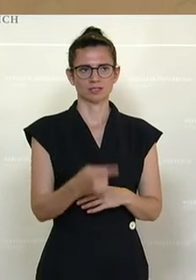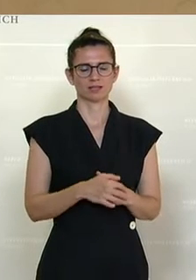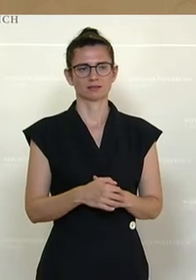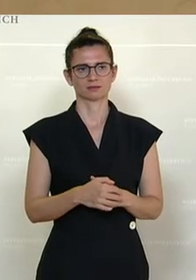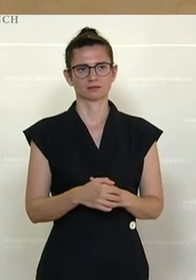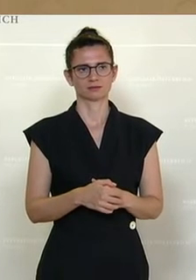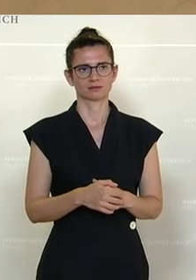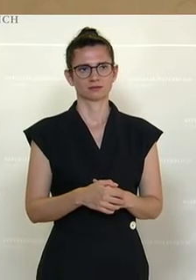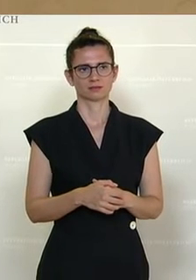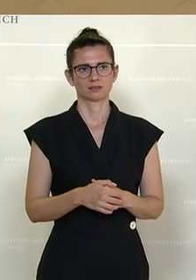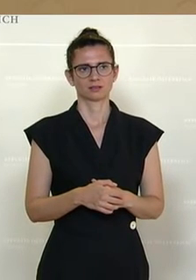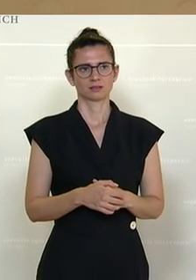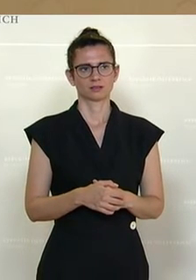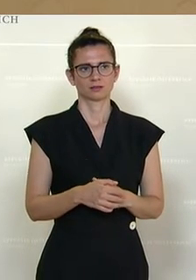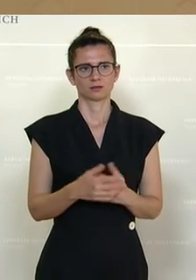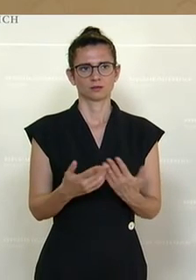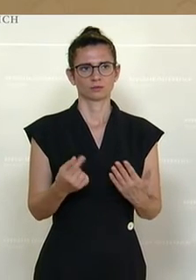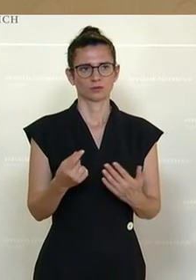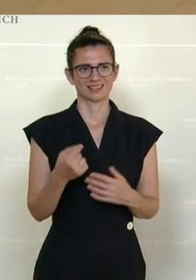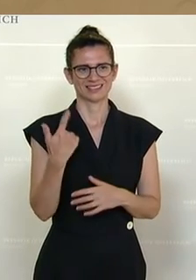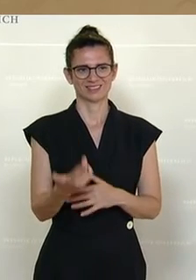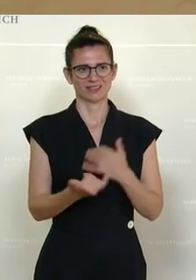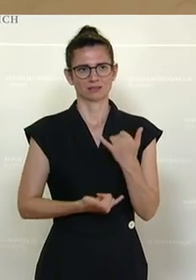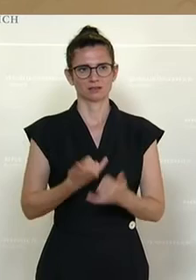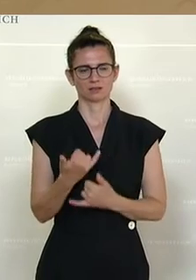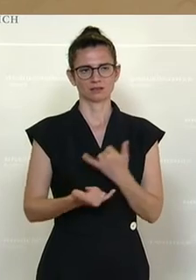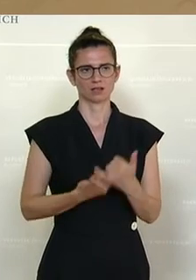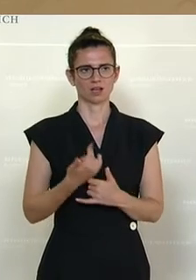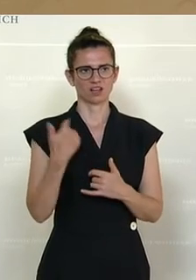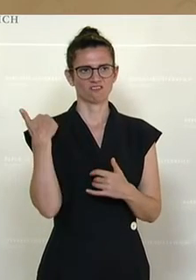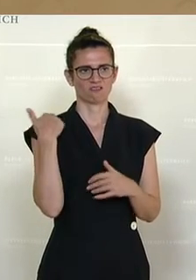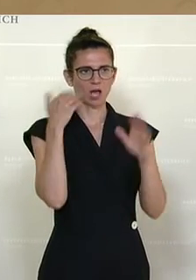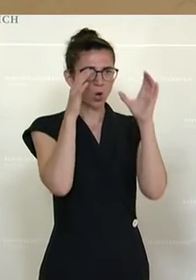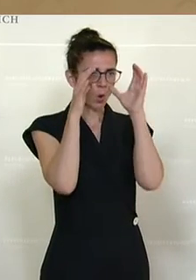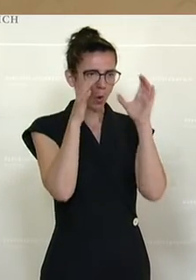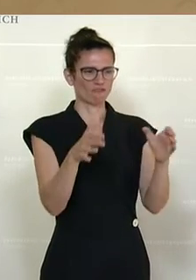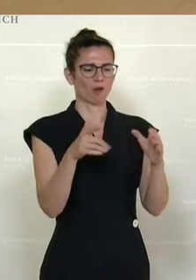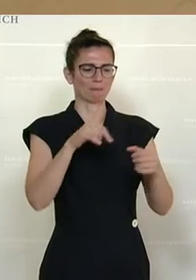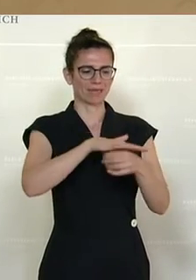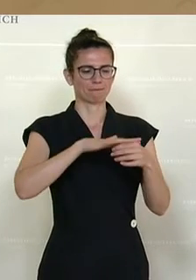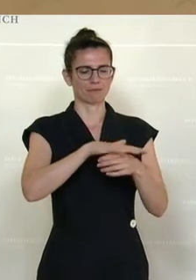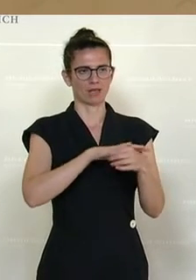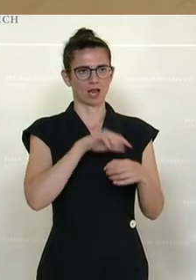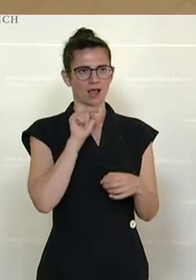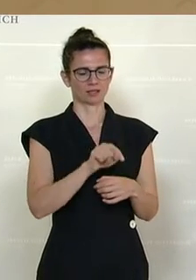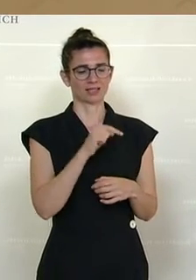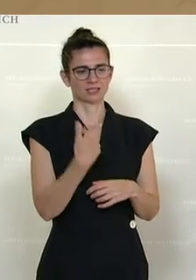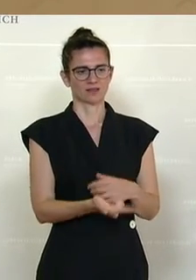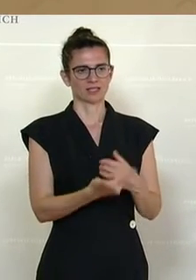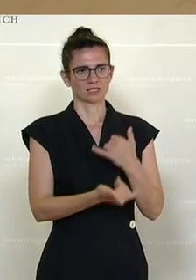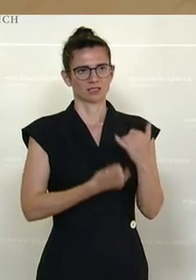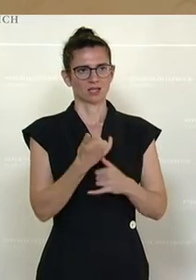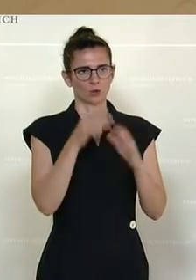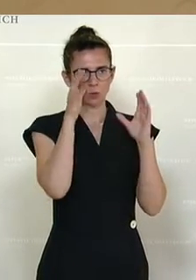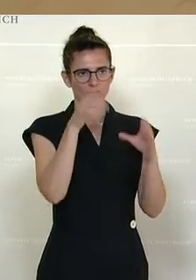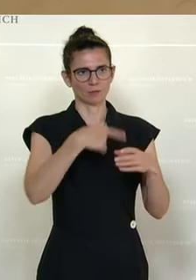jetzt Hauptzuständigkeit 20 Jahre lang die ÖVP für diese Fragen gehabt haben. 20 Jahre lang